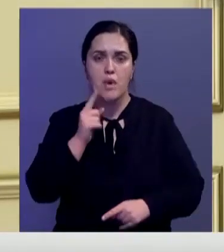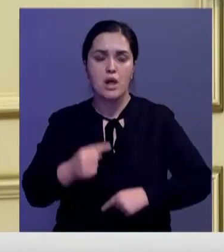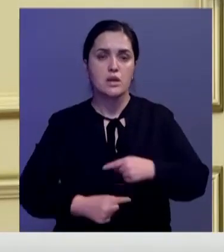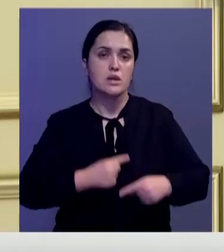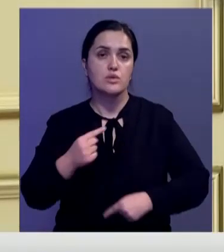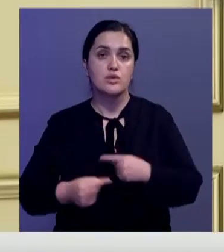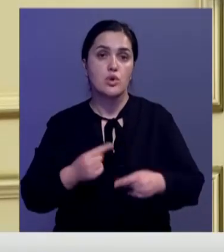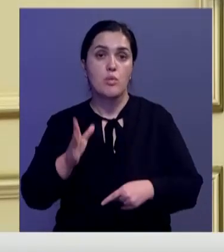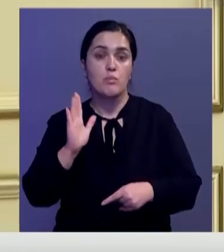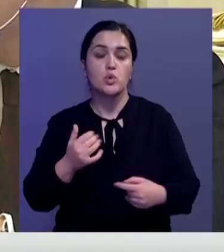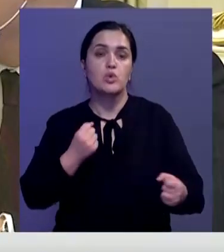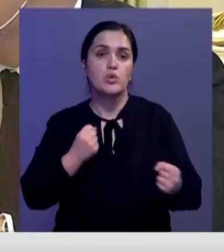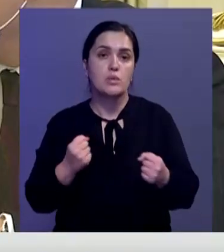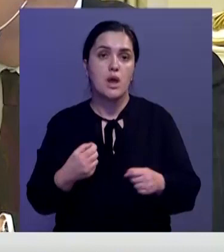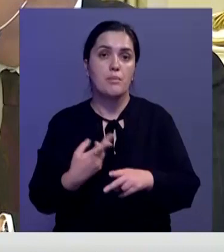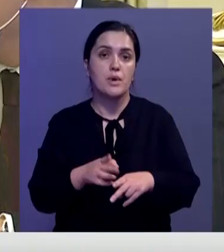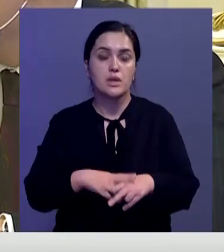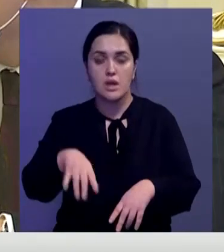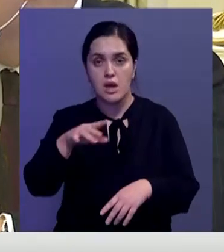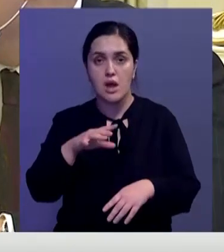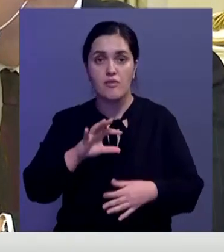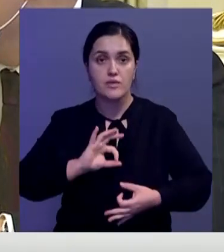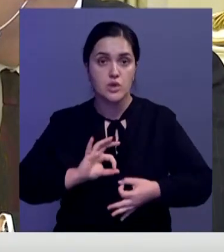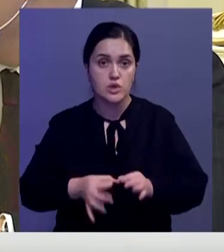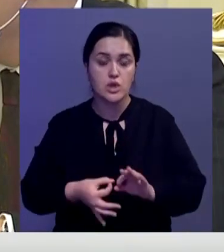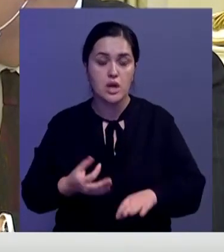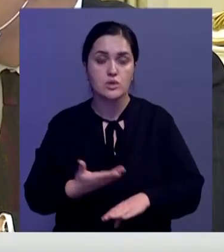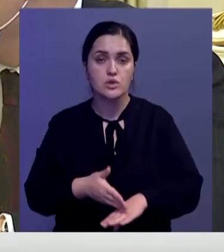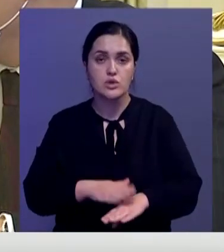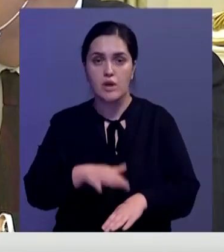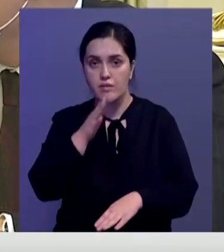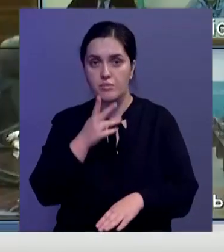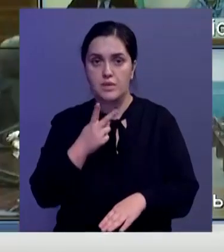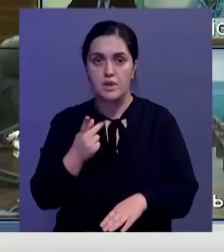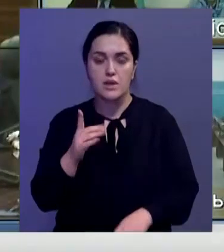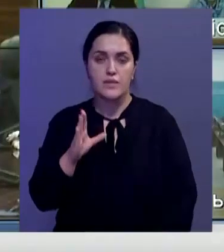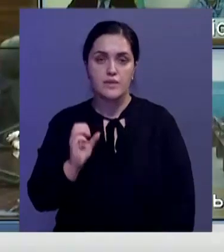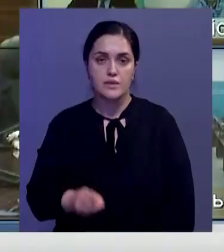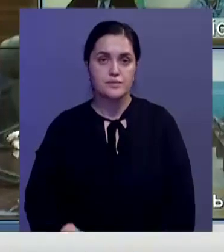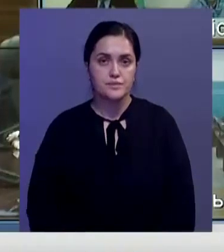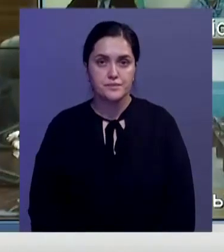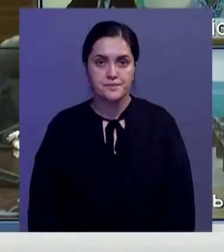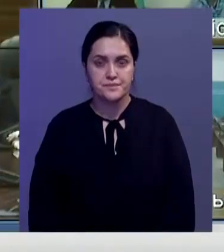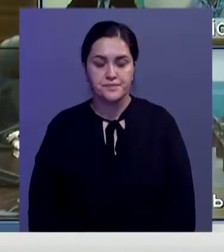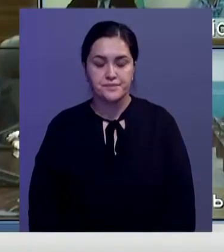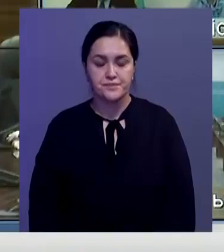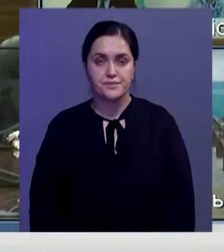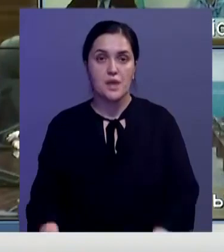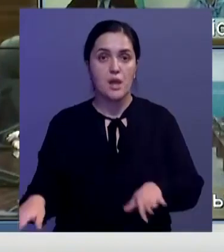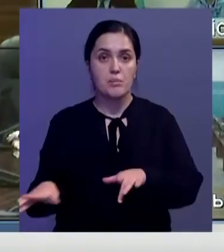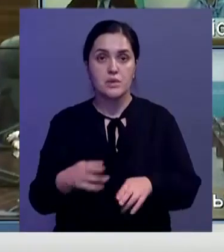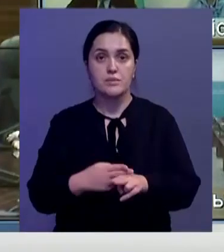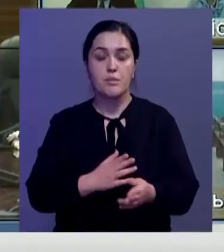которой предстоит укреплять потенциал страны в сложнейших реалиях 21 века. Поэтому процесс